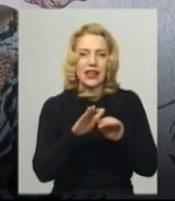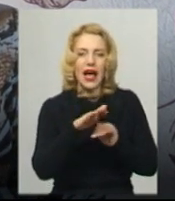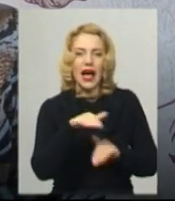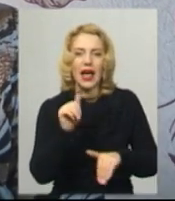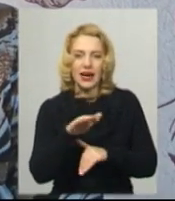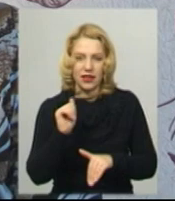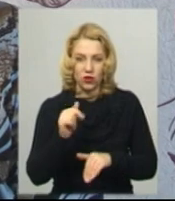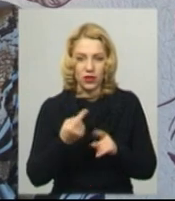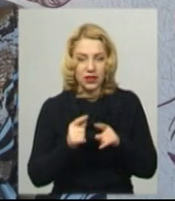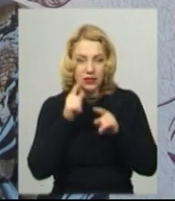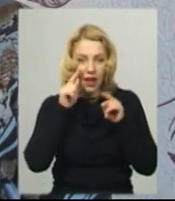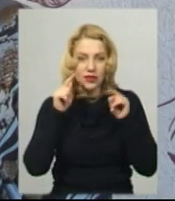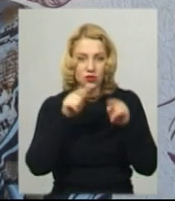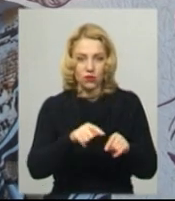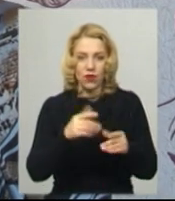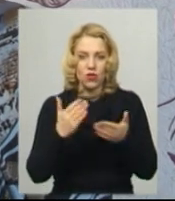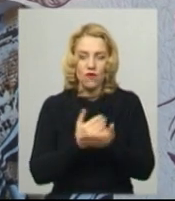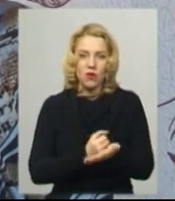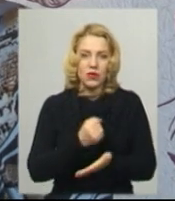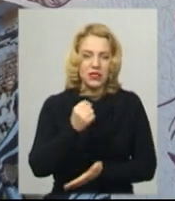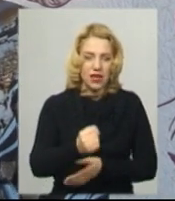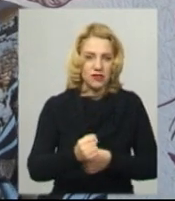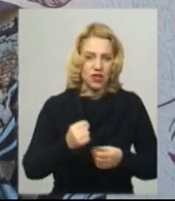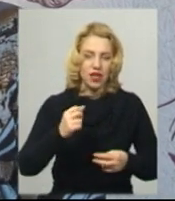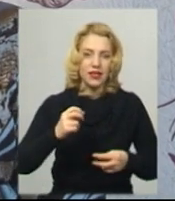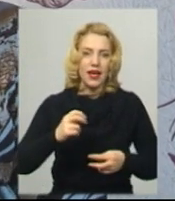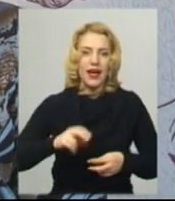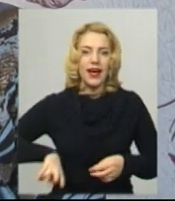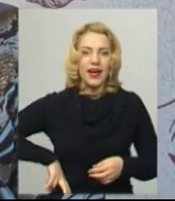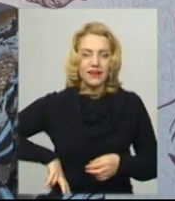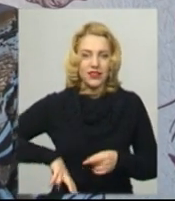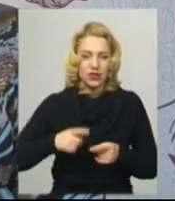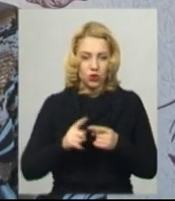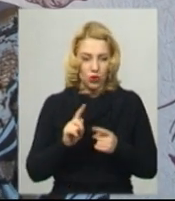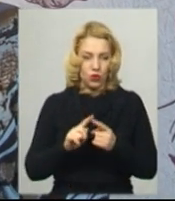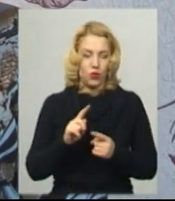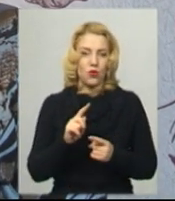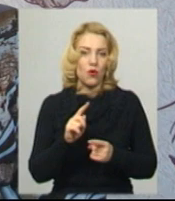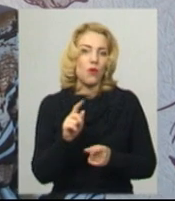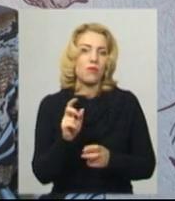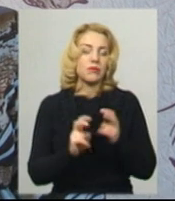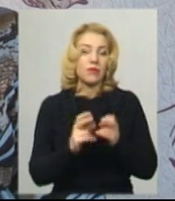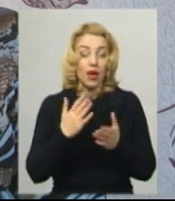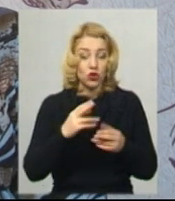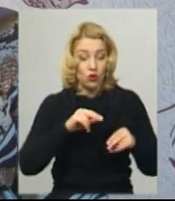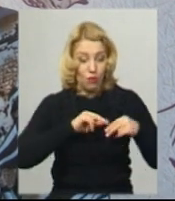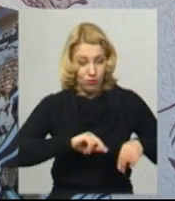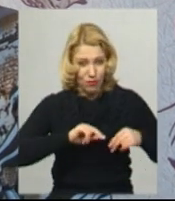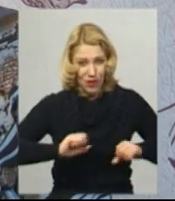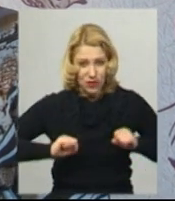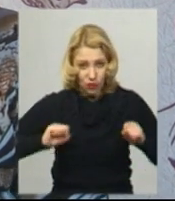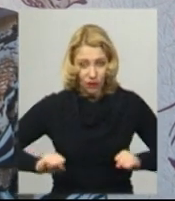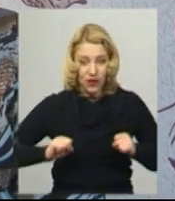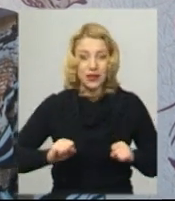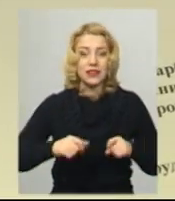акцентував саме увагу новопризначений керівник даного підприємства, що якщо попрацювати, то можна навіть з такою